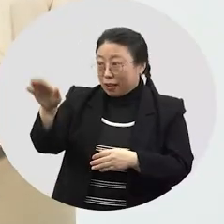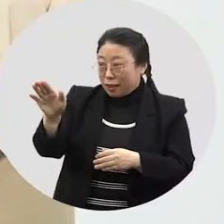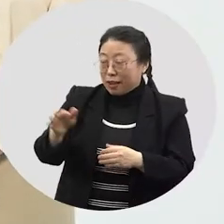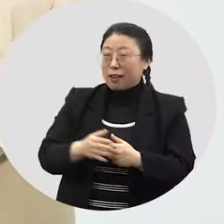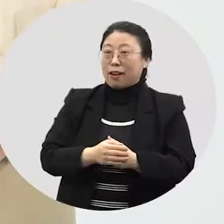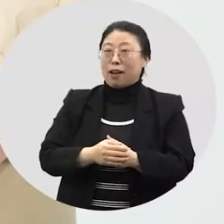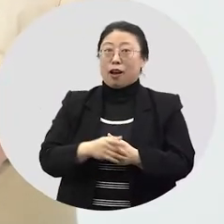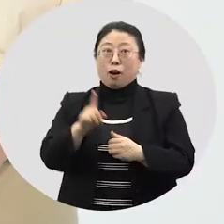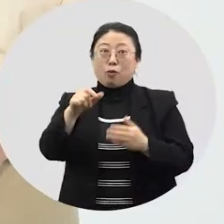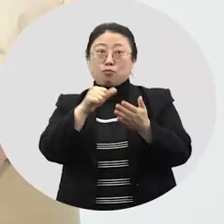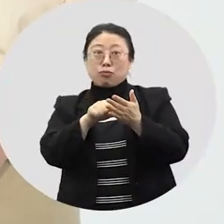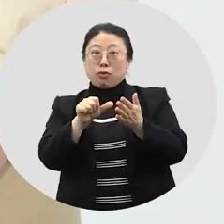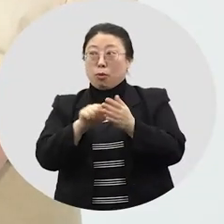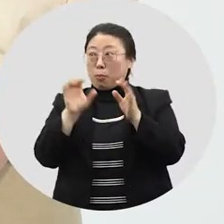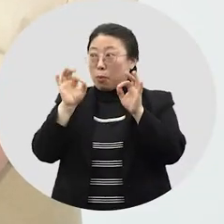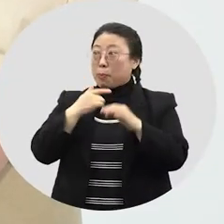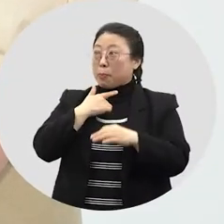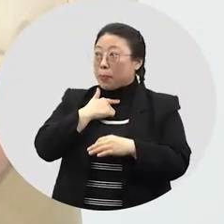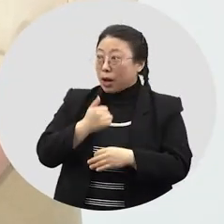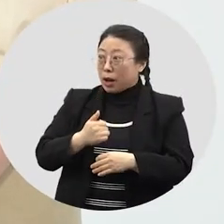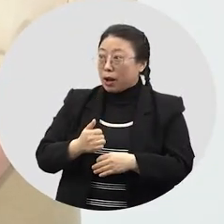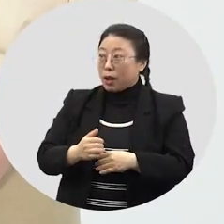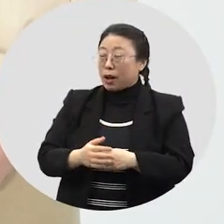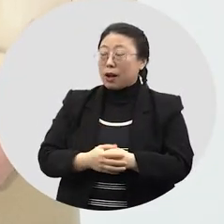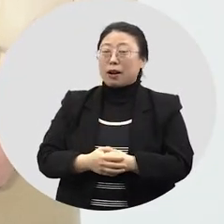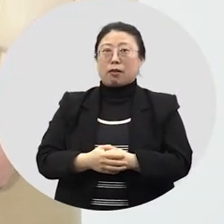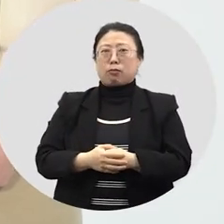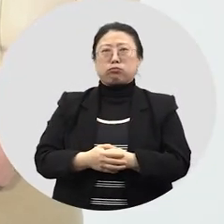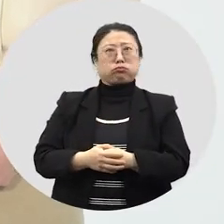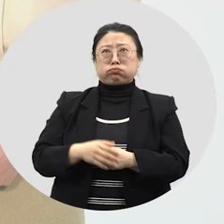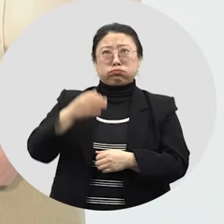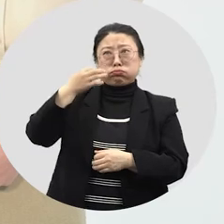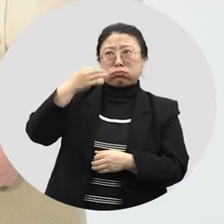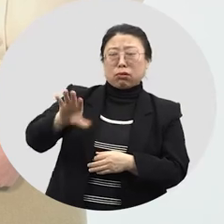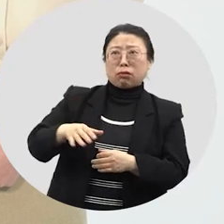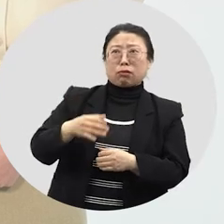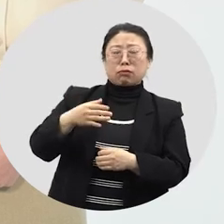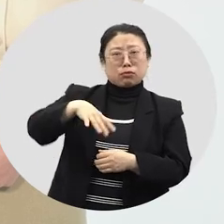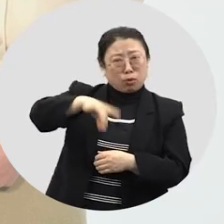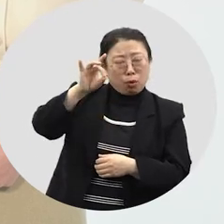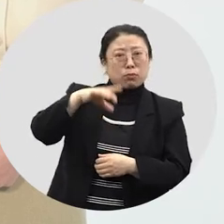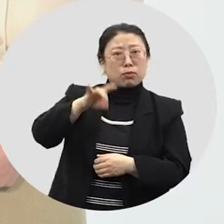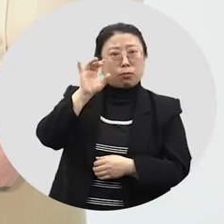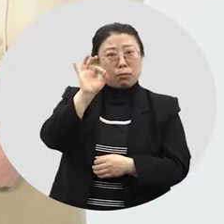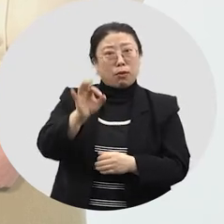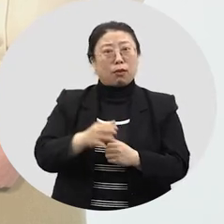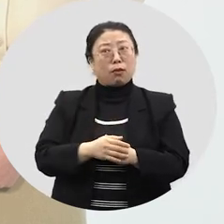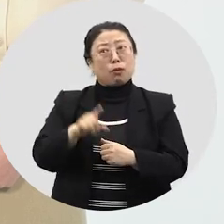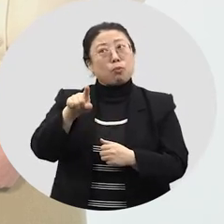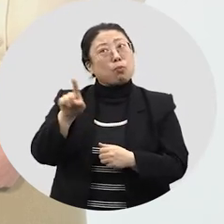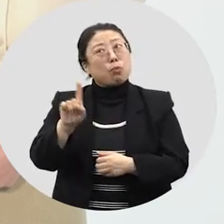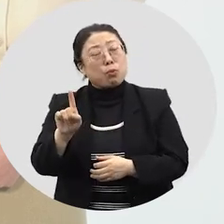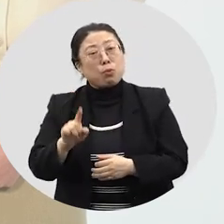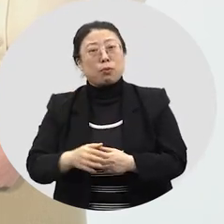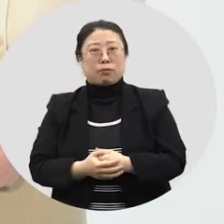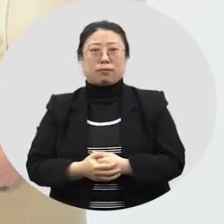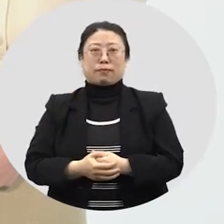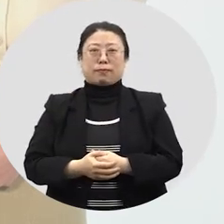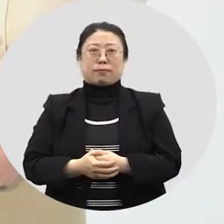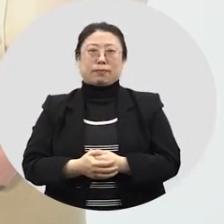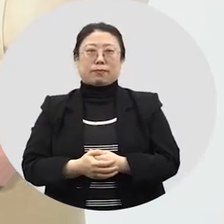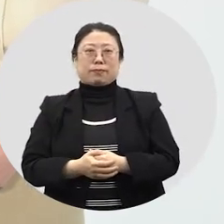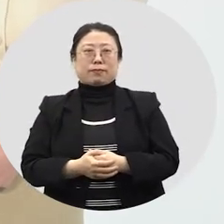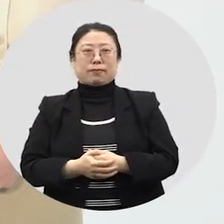누리달, 혹시 이 물건을 본 적 있어요? 아니요. 처음 보는데 이 물건은 뭐예요?